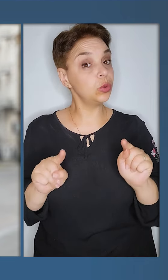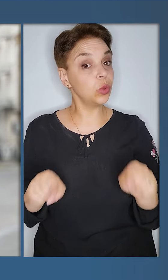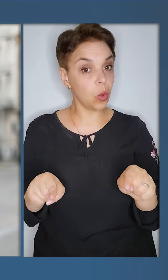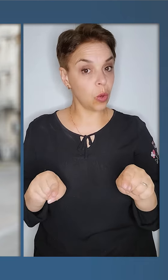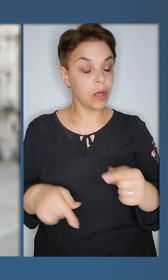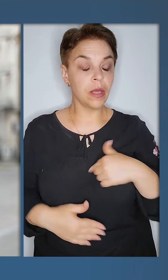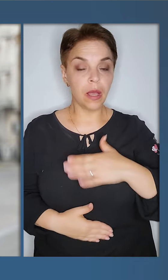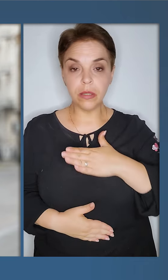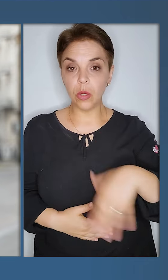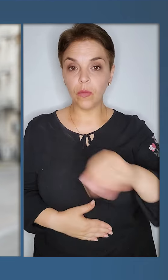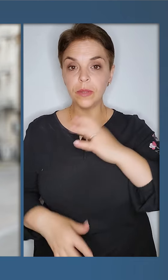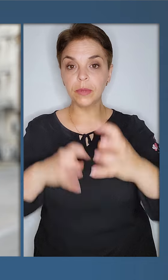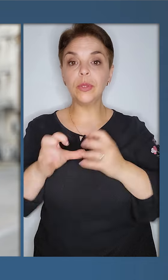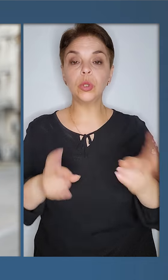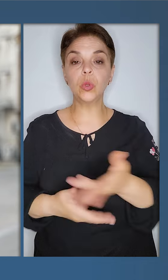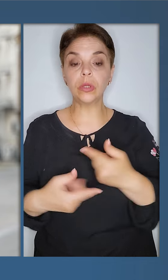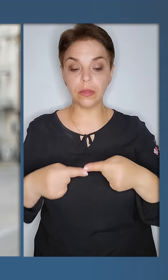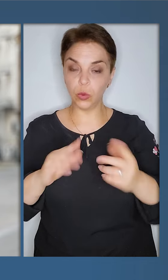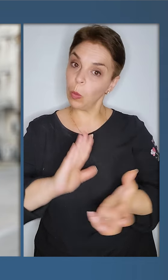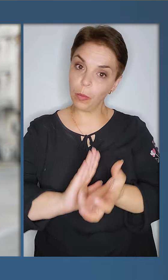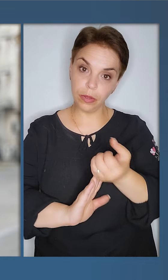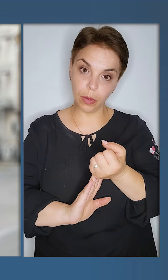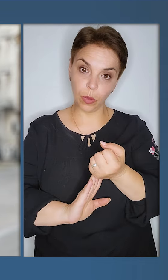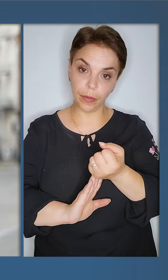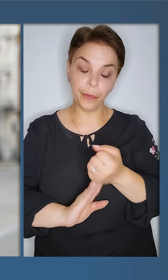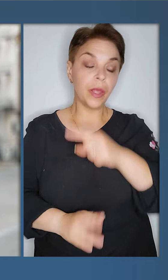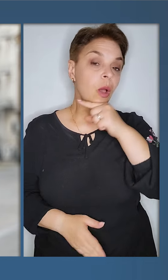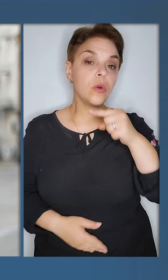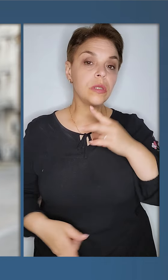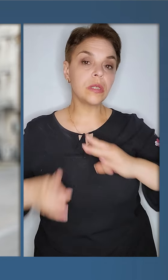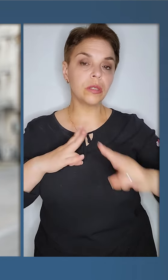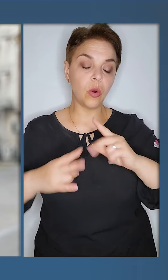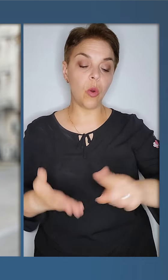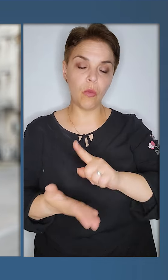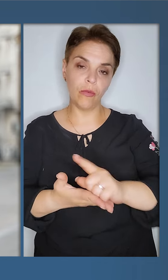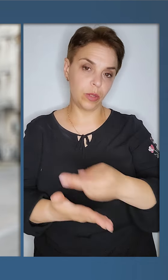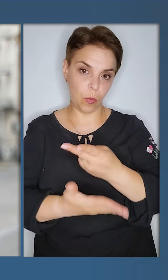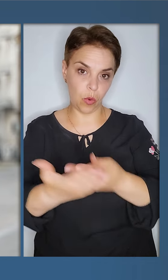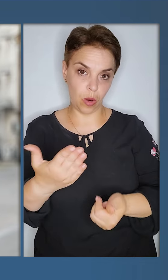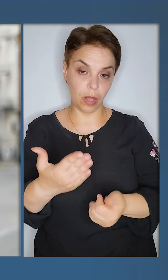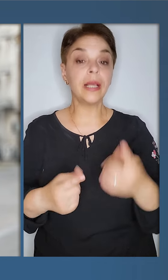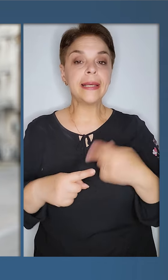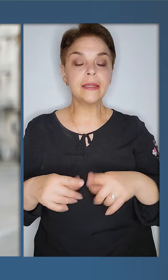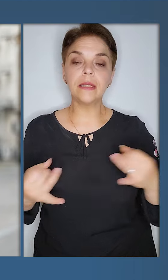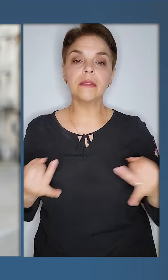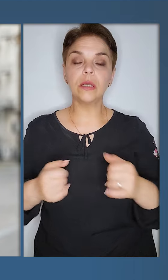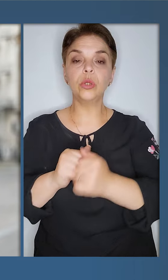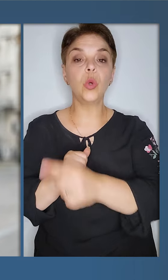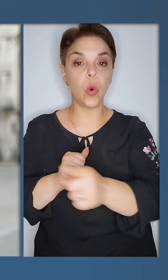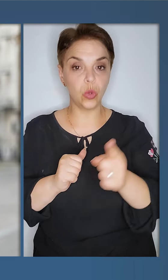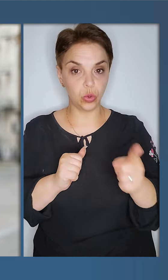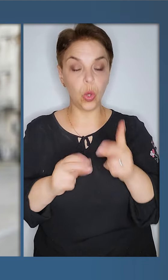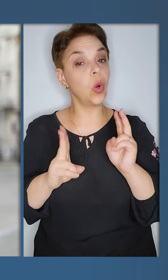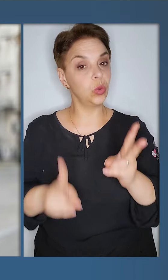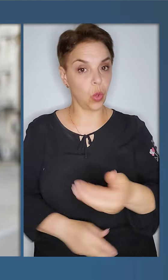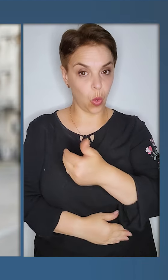для цього. Я дякую всім в світі, хто нас у цьому підтримує. Російський терор повинен програти. І це інтерес